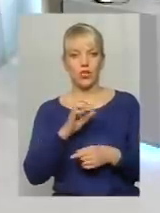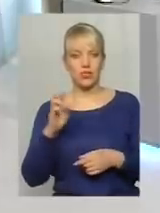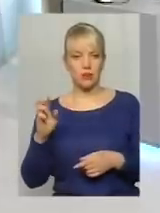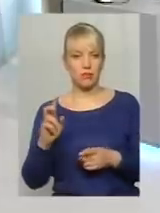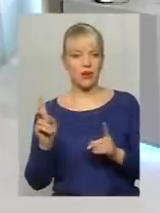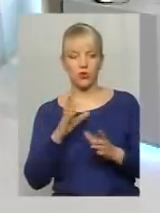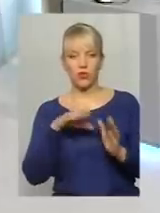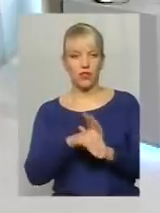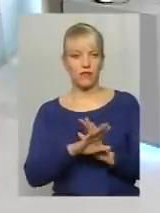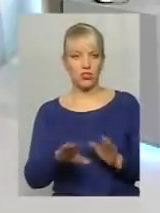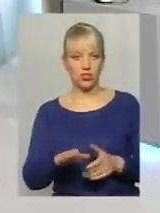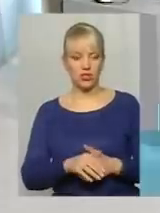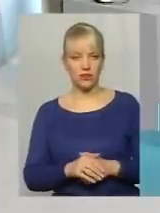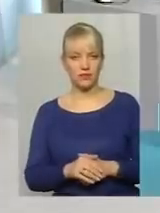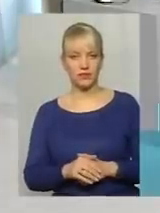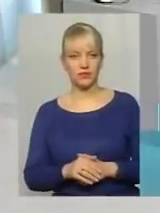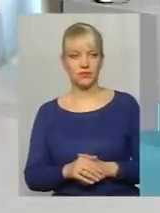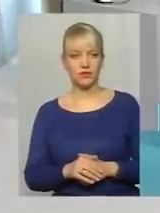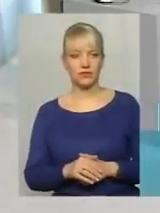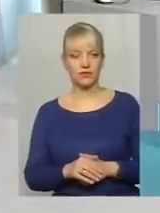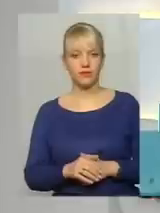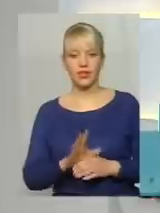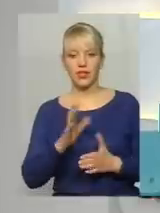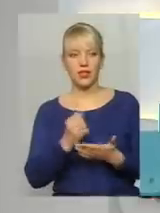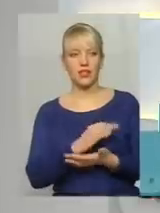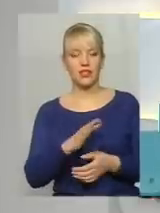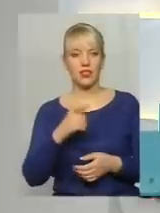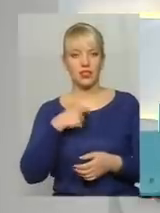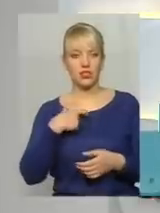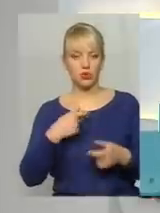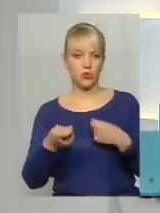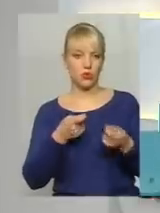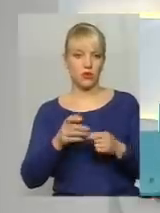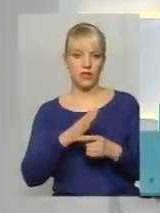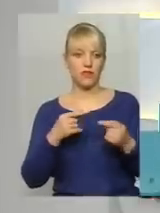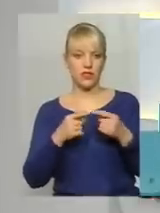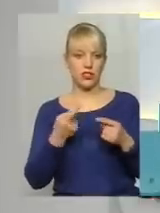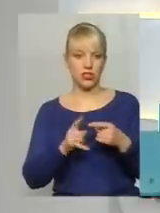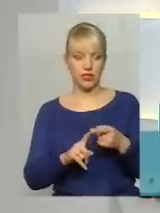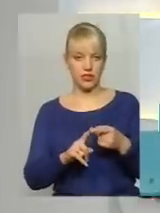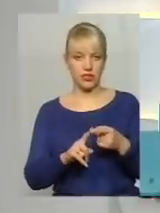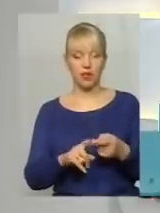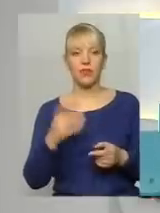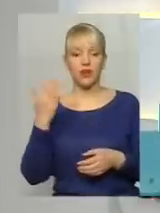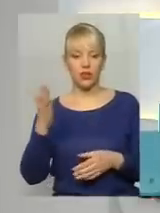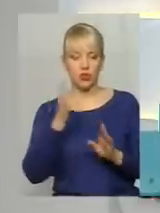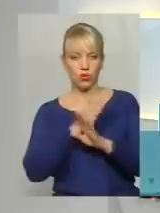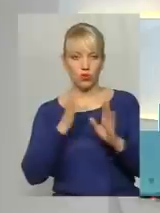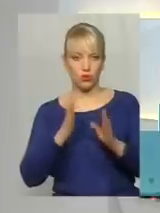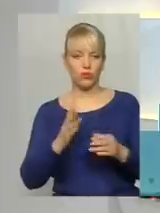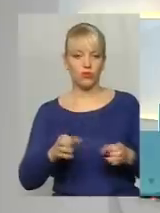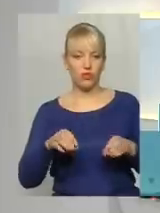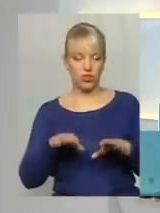знайшли собі управителя, не визначилися з ним, тепер їхню долю буде фактично